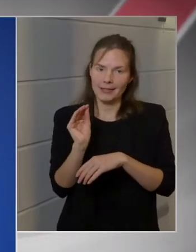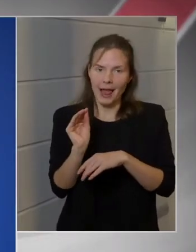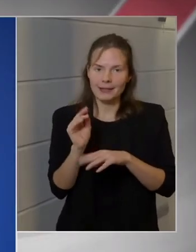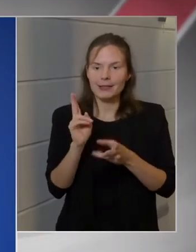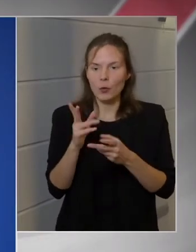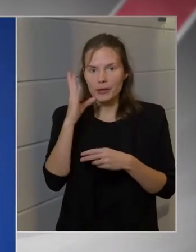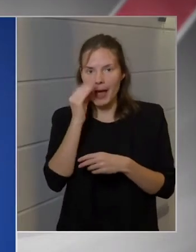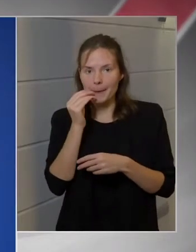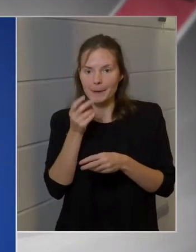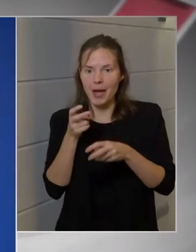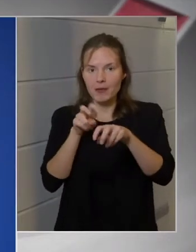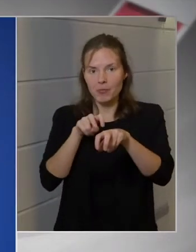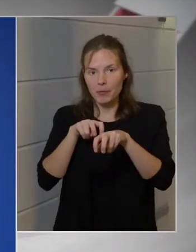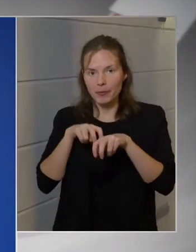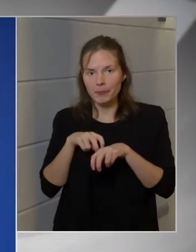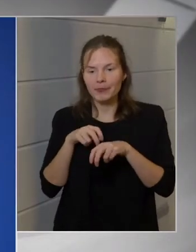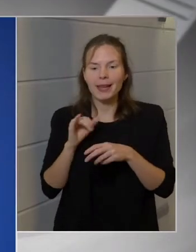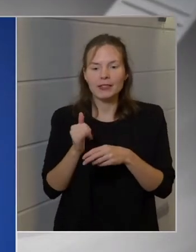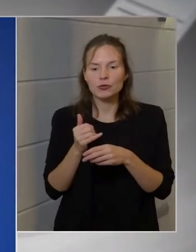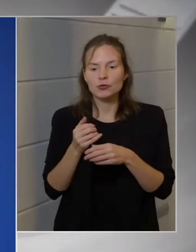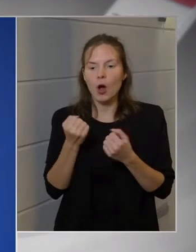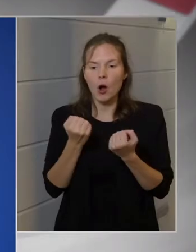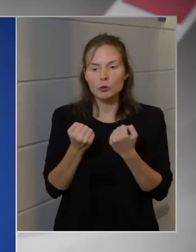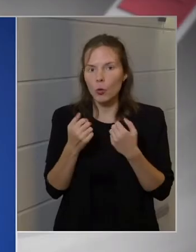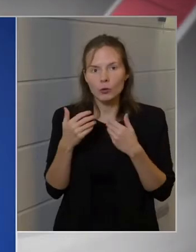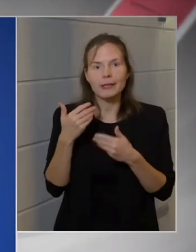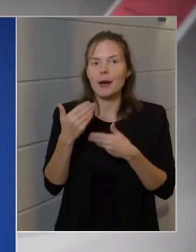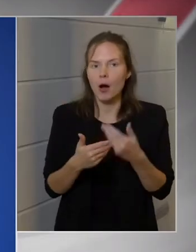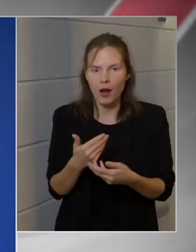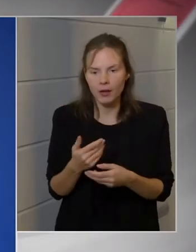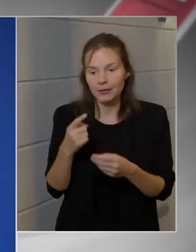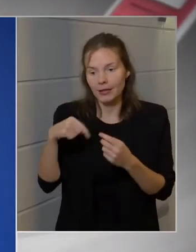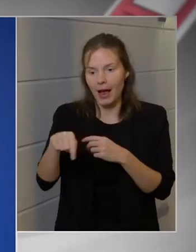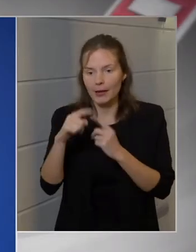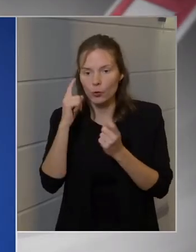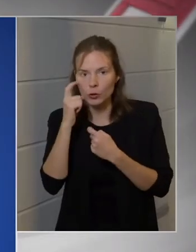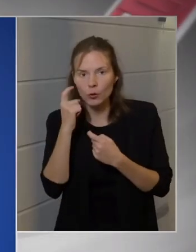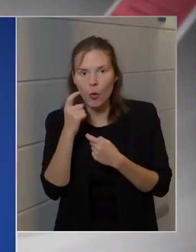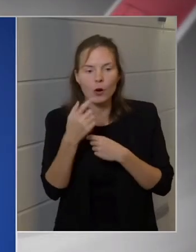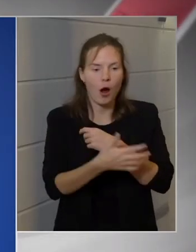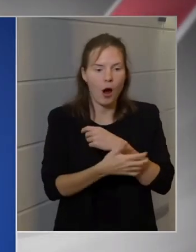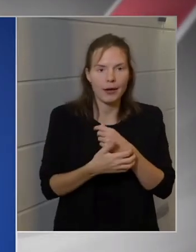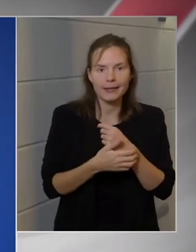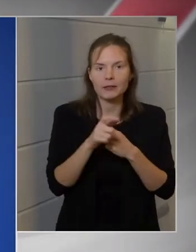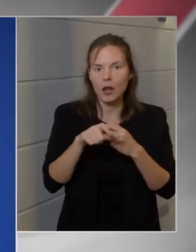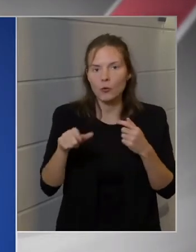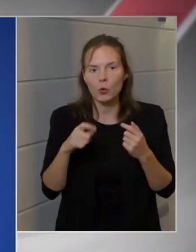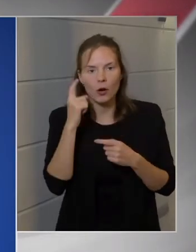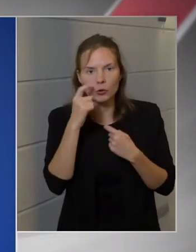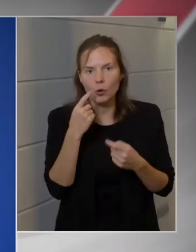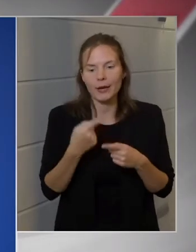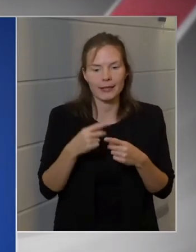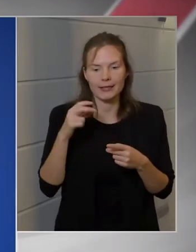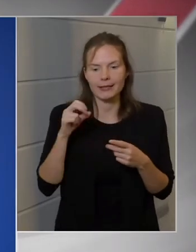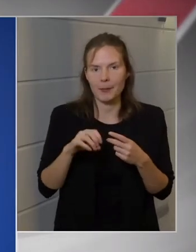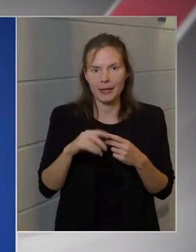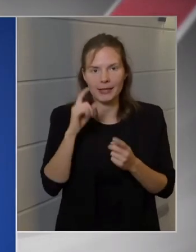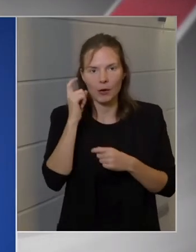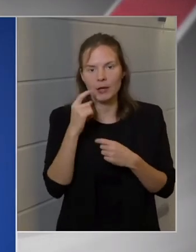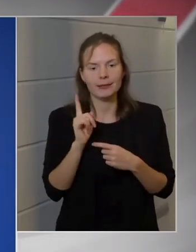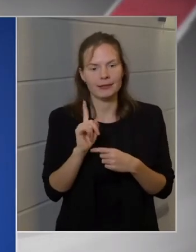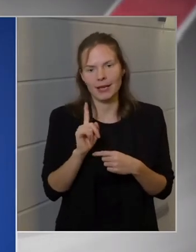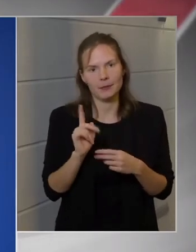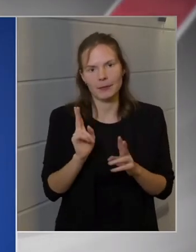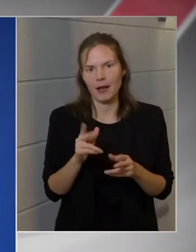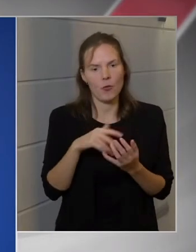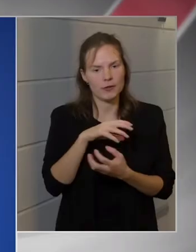hogy emberek ülnek autóban, az autók nem haladnak. Tehát rájuk gondolok, a hajléktalanok gondolok, meg a szemétre gondolok. Ezek nem összekeverendőnek, ezek egymás melletti